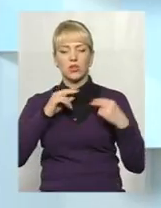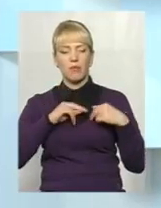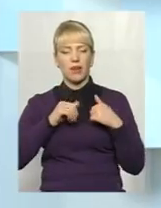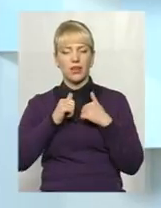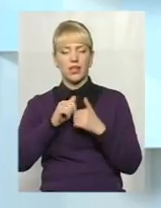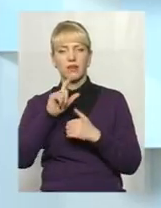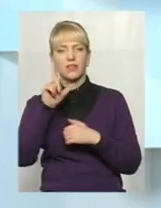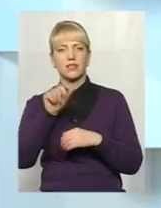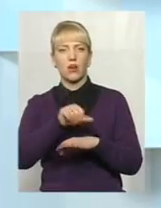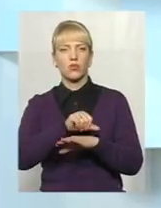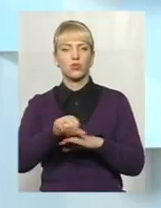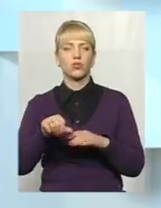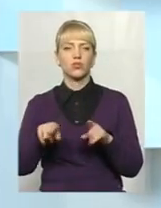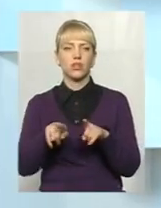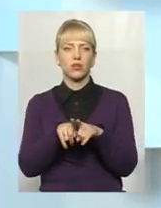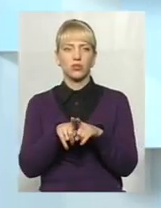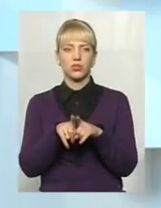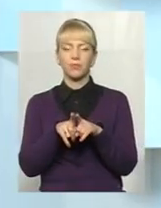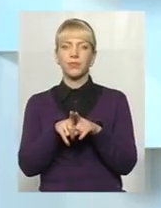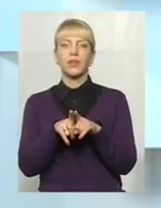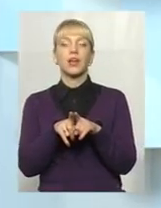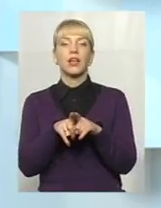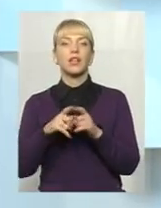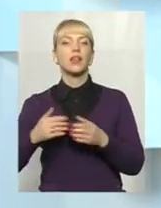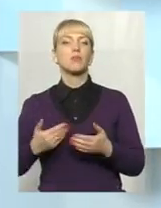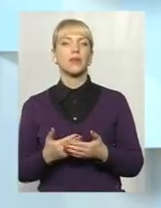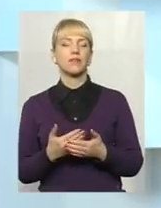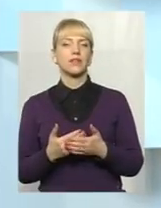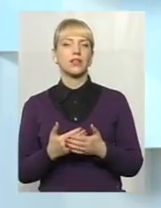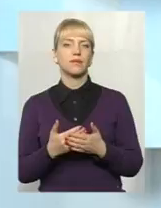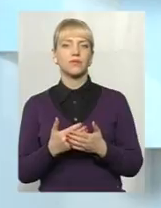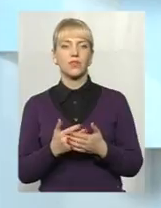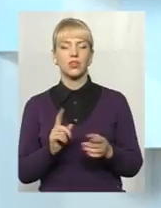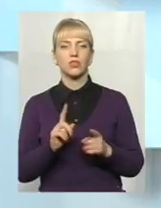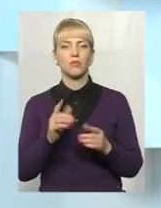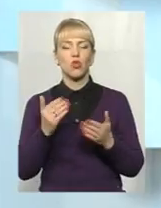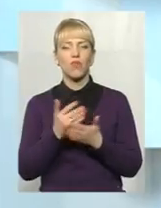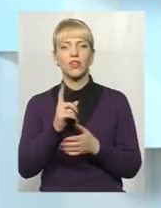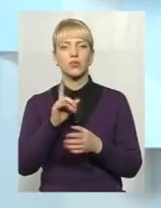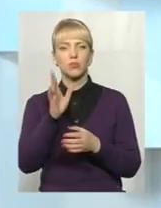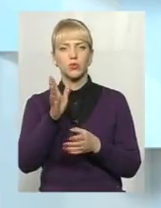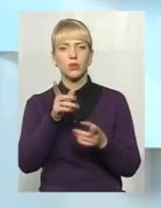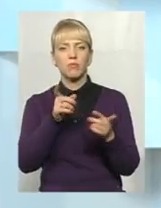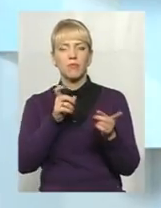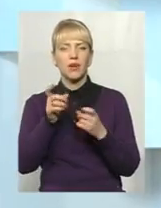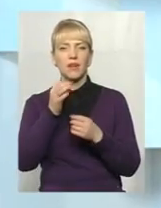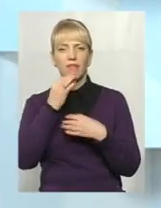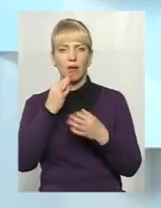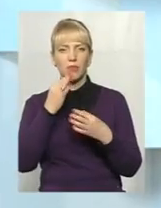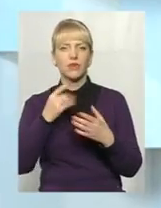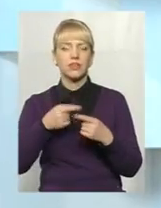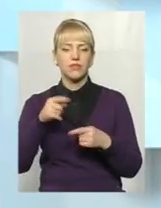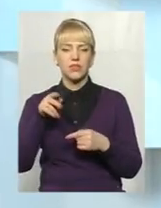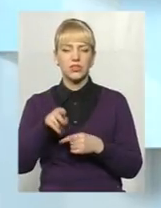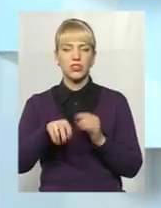-за кордону. Також, напевно, нове, чим будемо приваблювати в 2017 році,